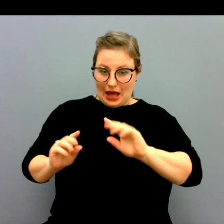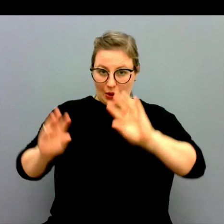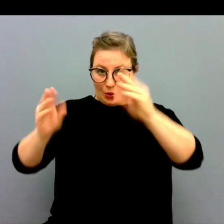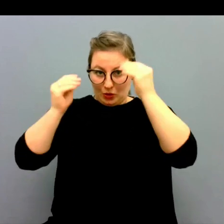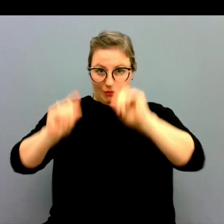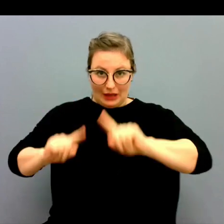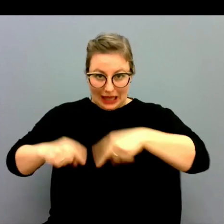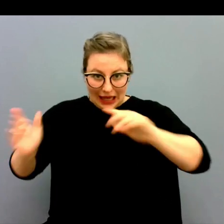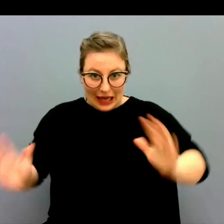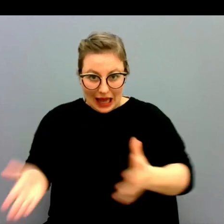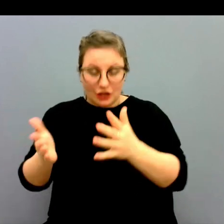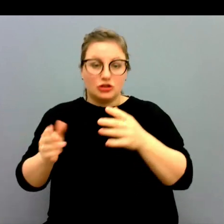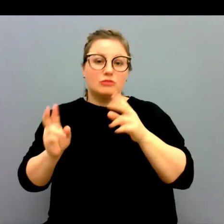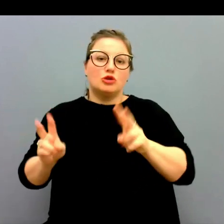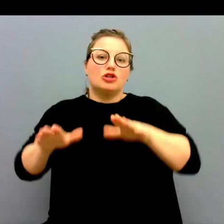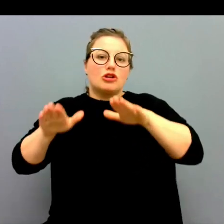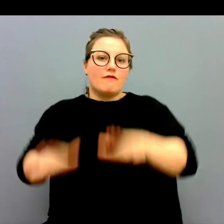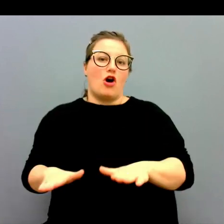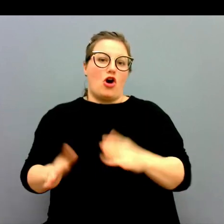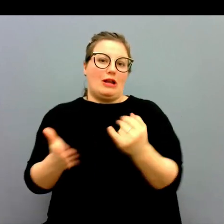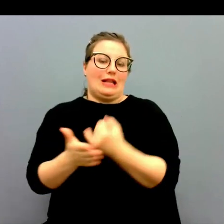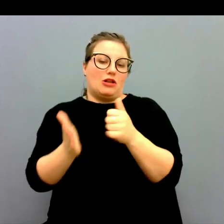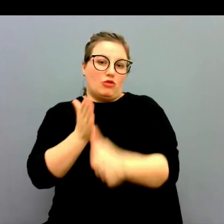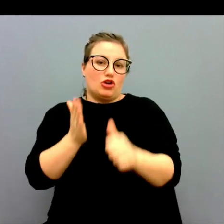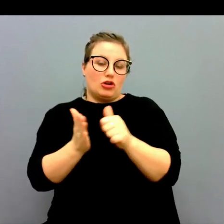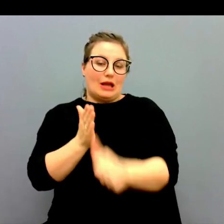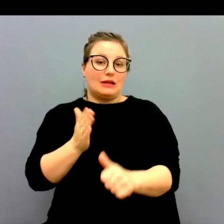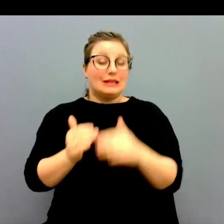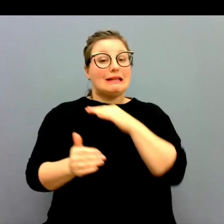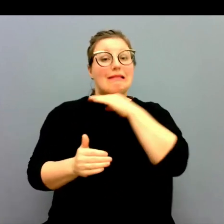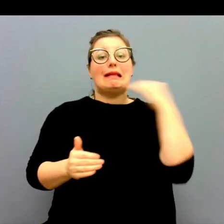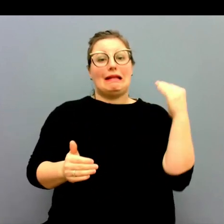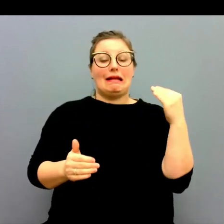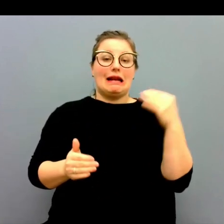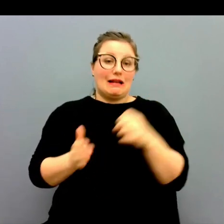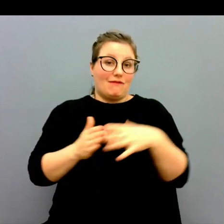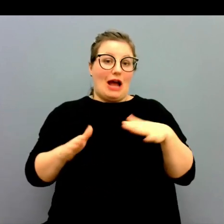att man stannar kvar i yrkena och gör det tillräckligt attraktivt också.